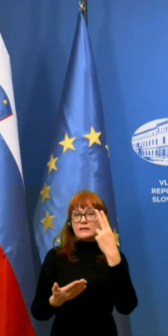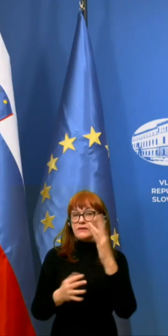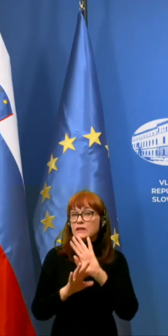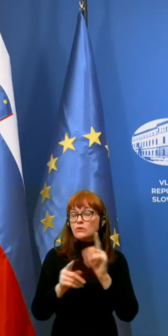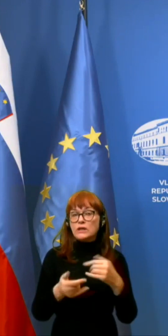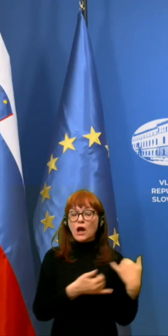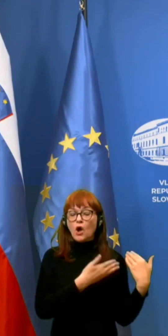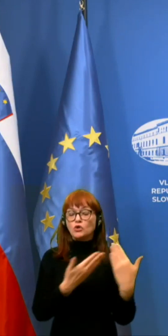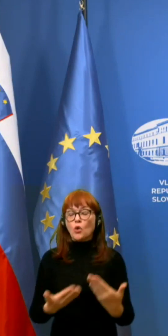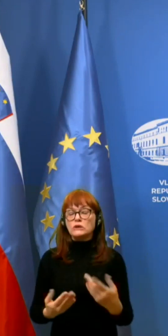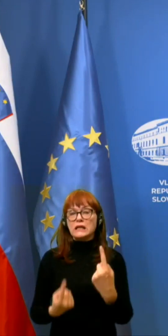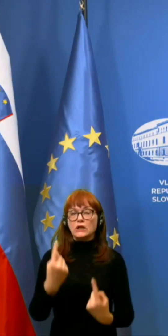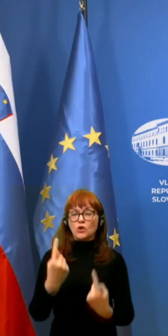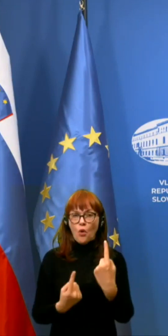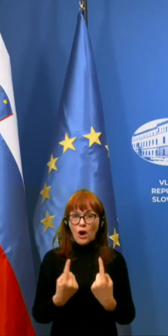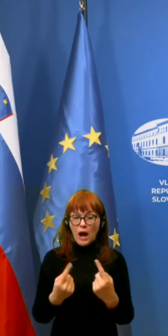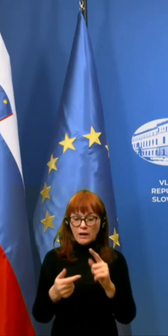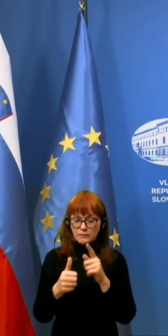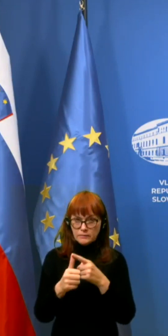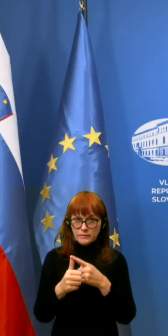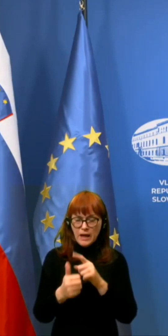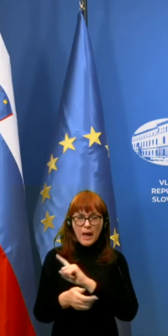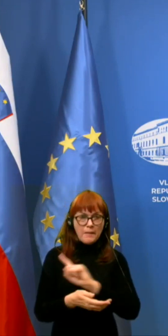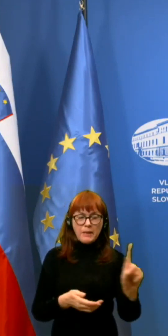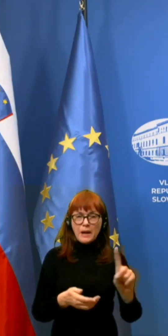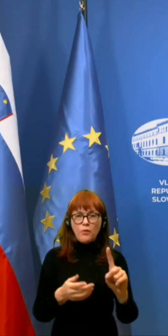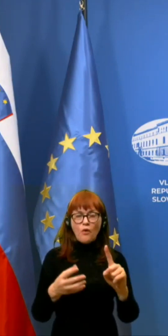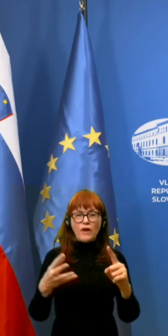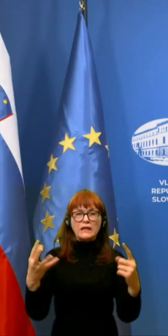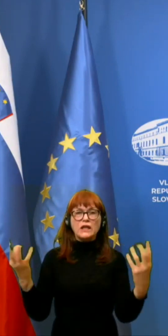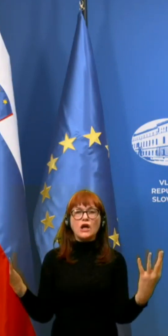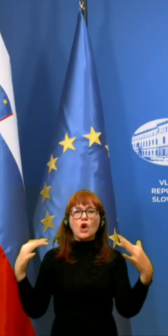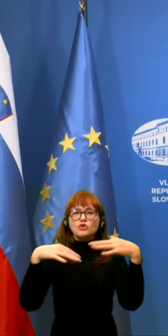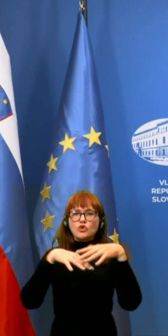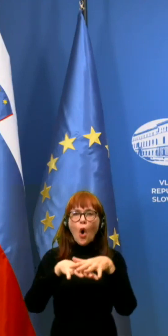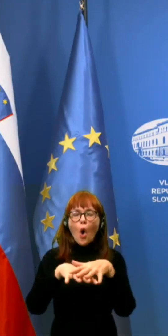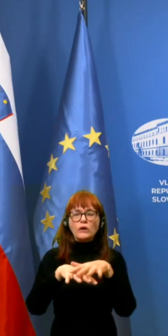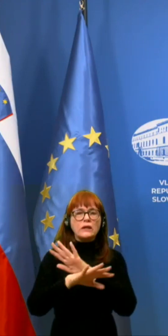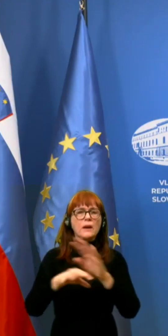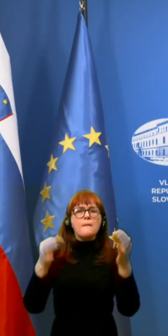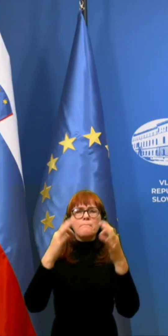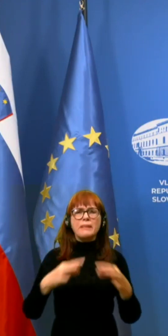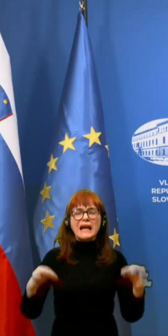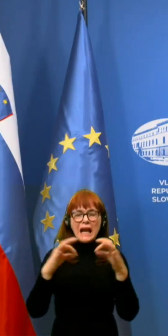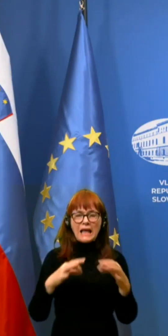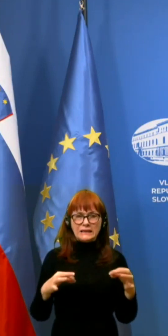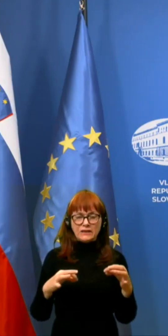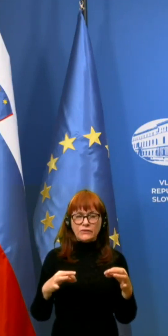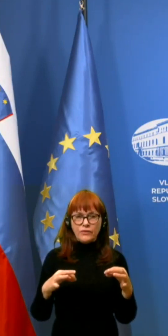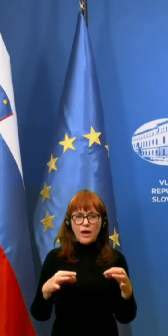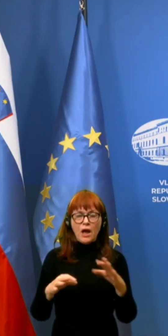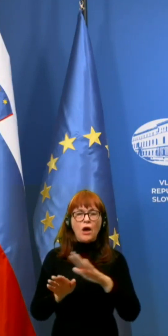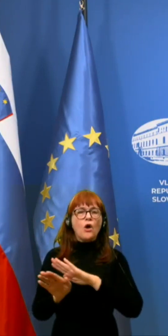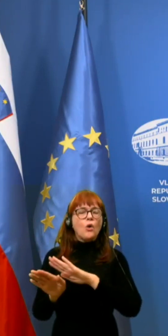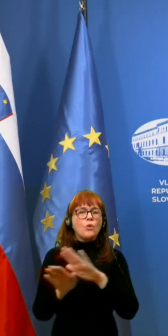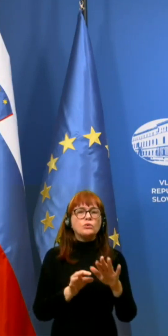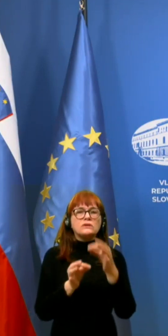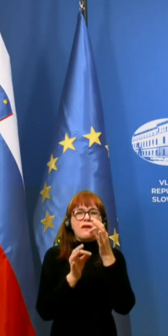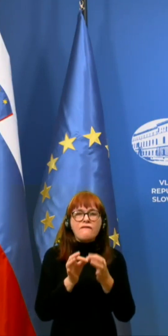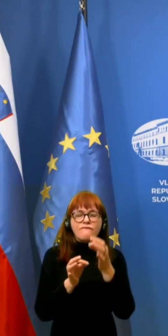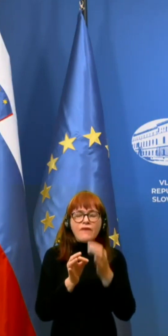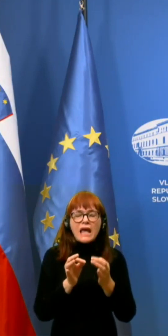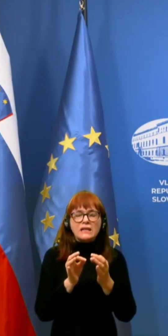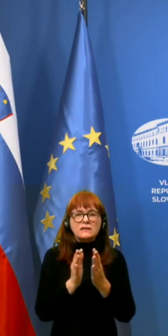kar se je dosedaj dogajalo. Torej, prepovedani so vsi shodi, vse prereditve, vsi verski